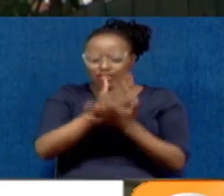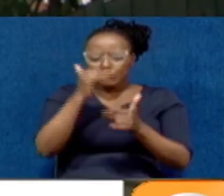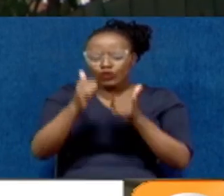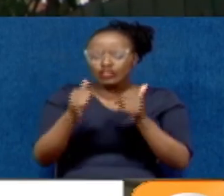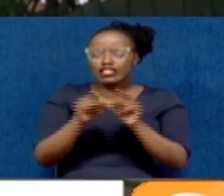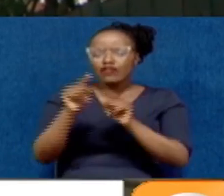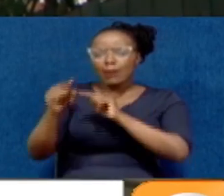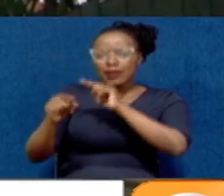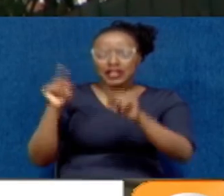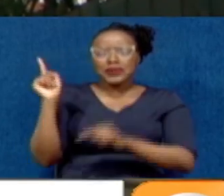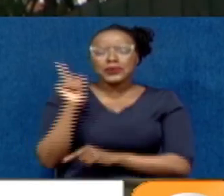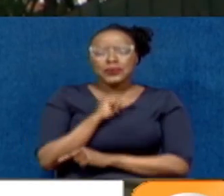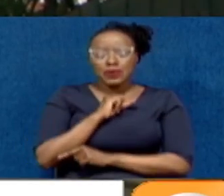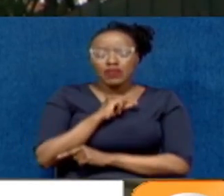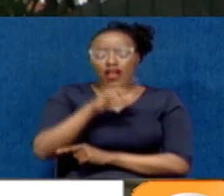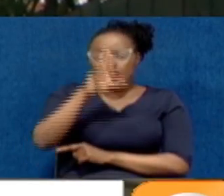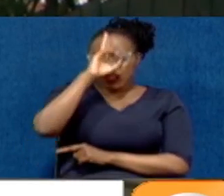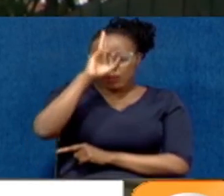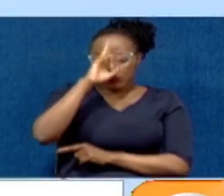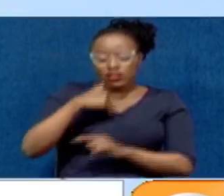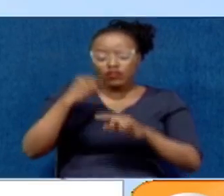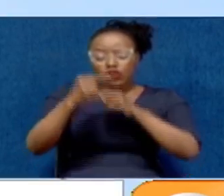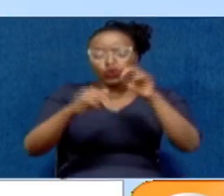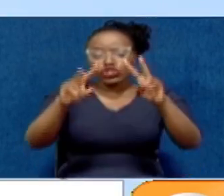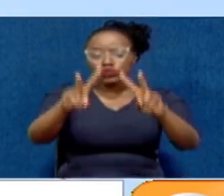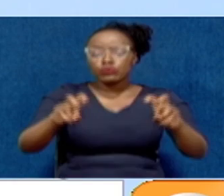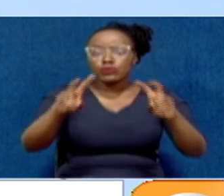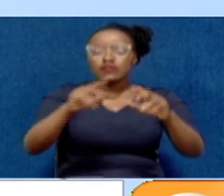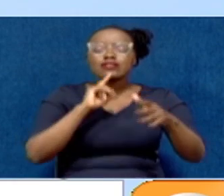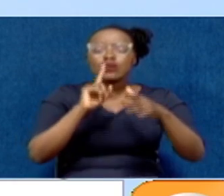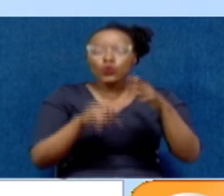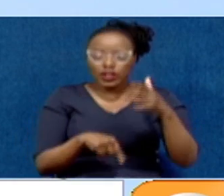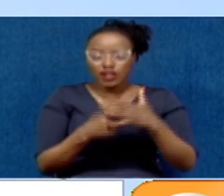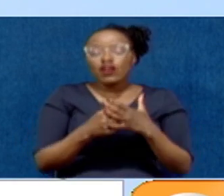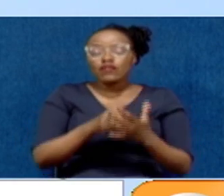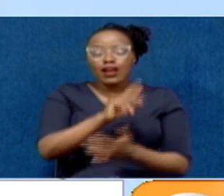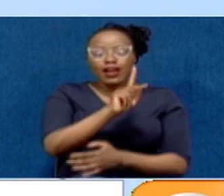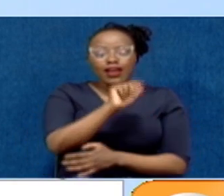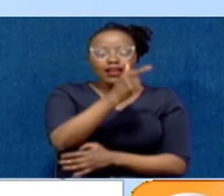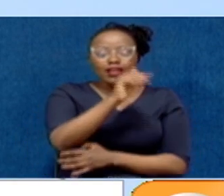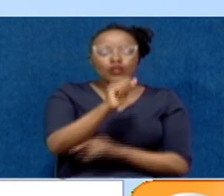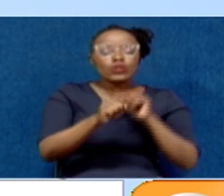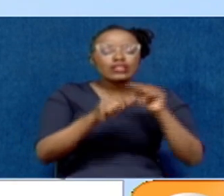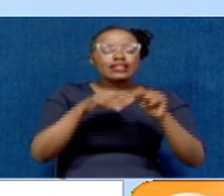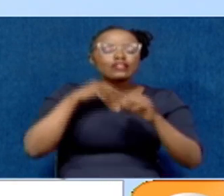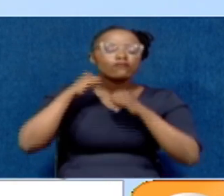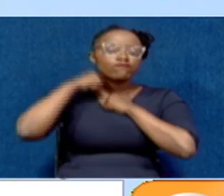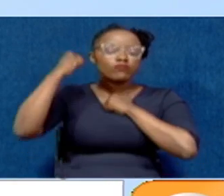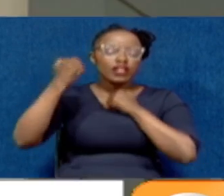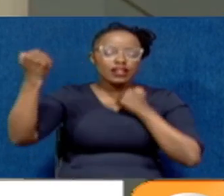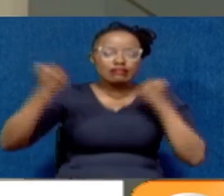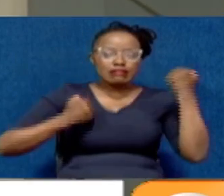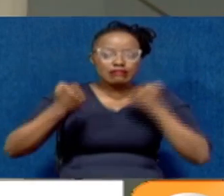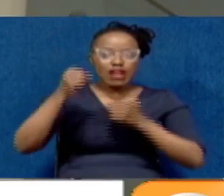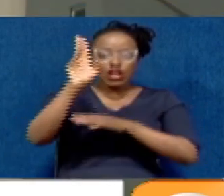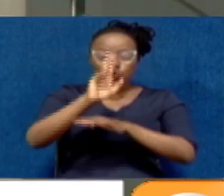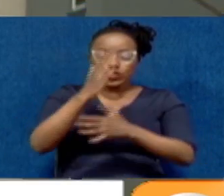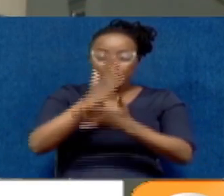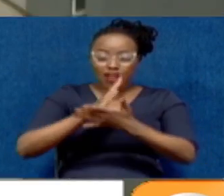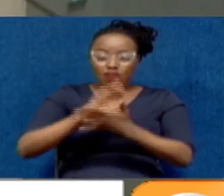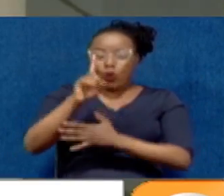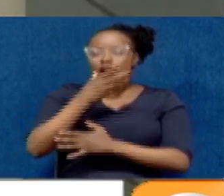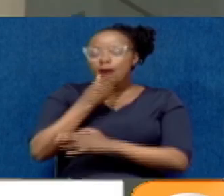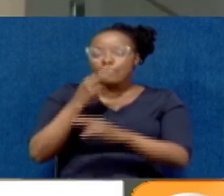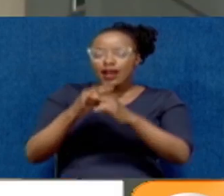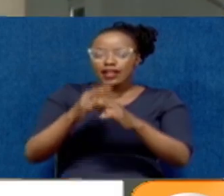kuwa ni chamawaji Maufisa wa polisi wanachunguza kisa hicho, wanasema Mitchell aliwawa kwa kunyongwa na kudungwa kisu Mtu mmoja